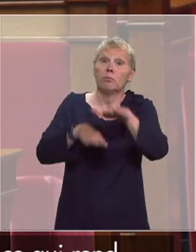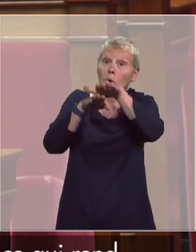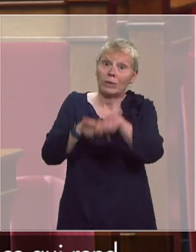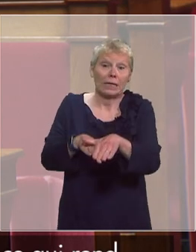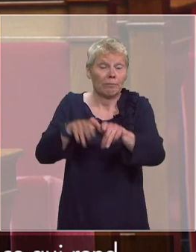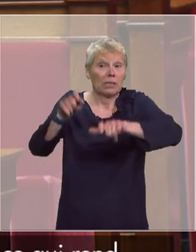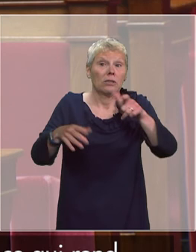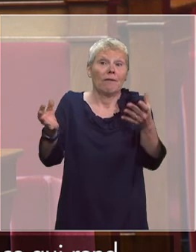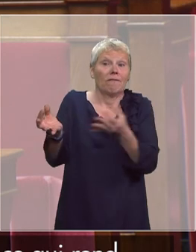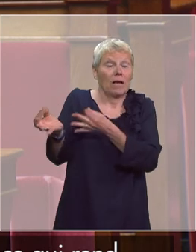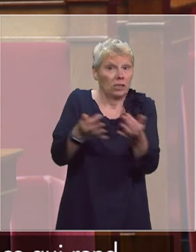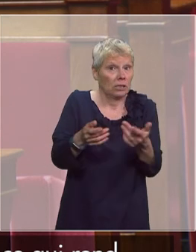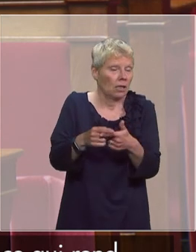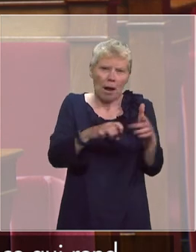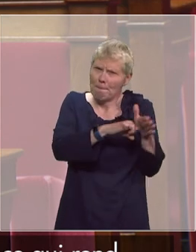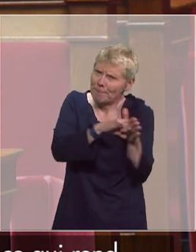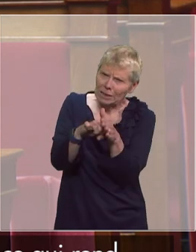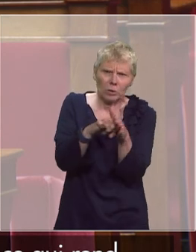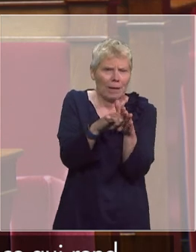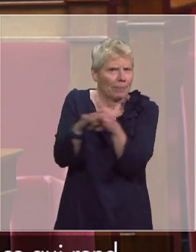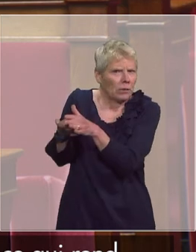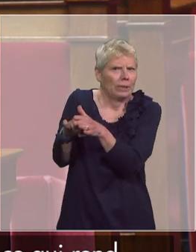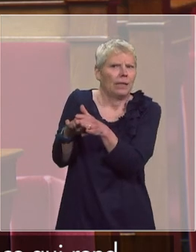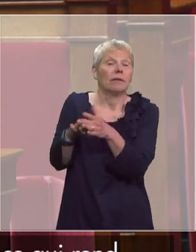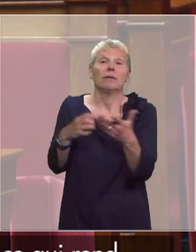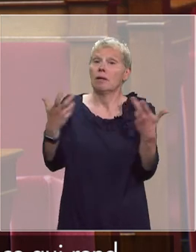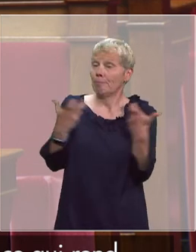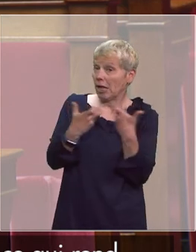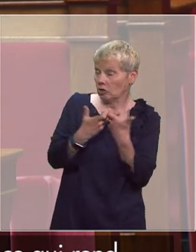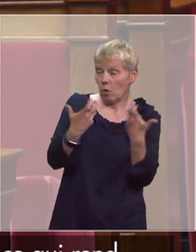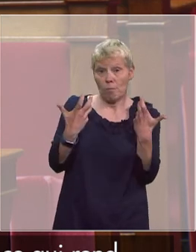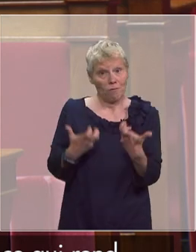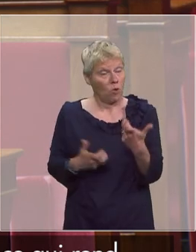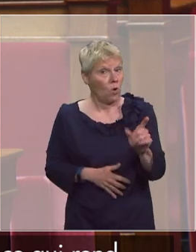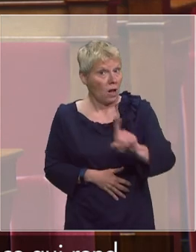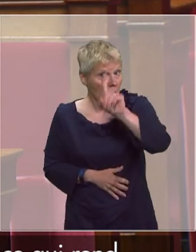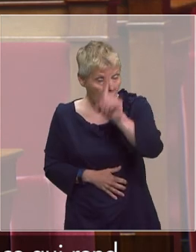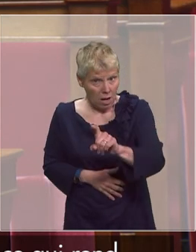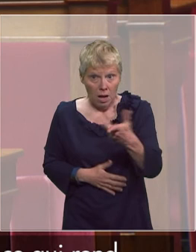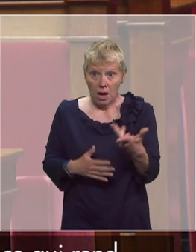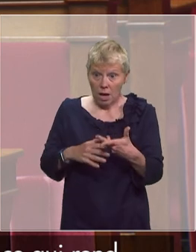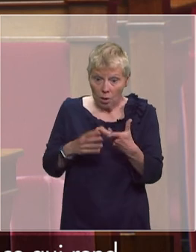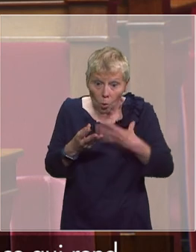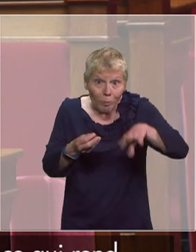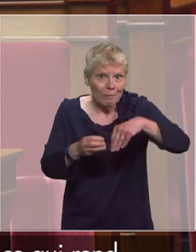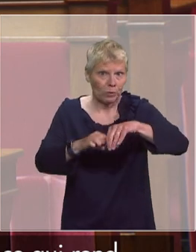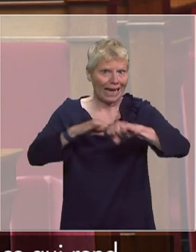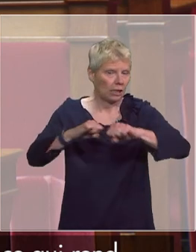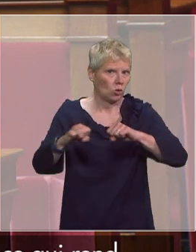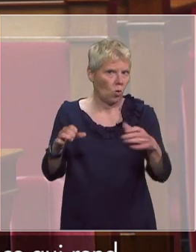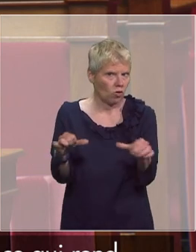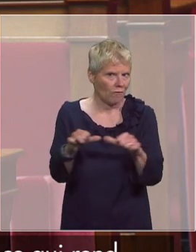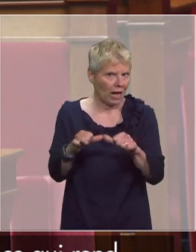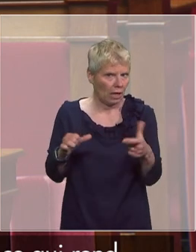des plus vrachiles et la priorité des priorités. Ainsi, elle souhaiterait vous interroger, madame la ministre, sur les actions complémentaires qui peuvent être